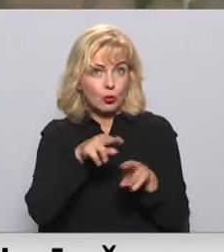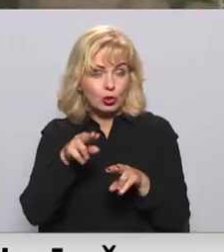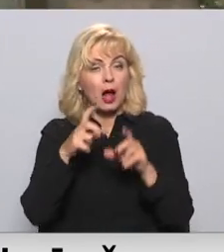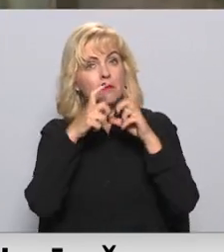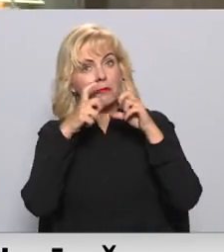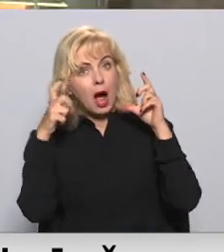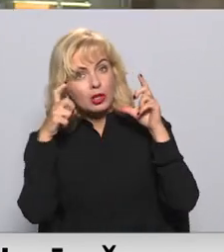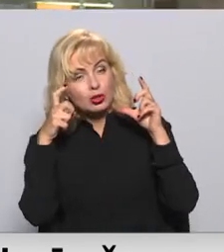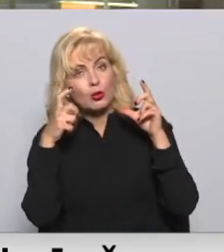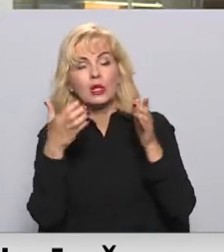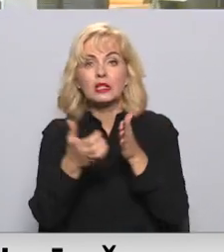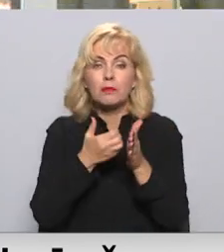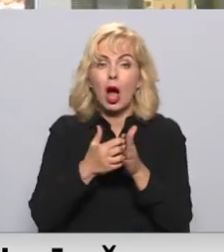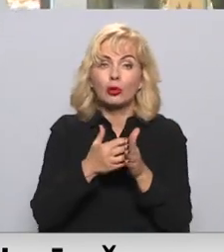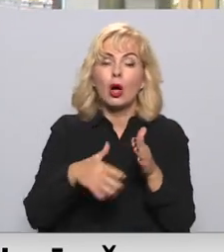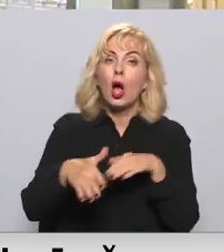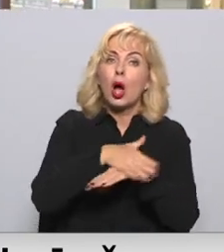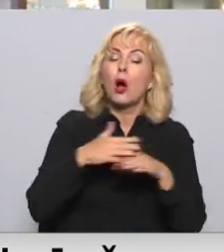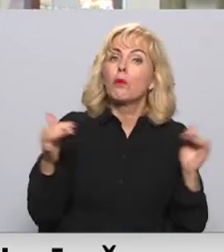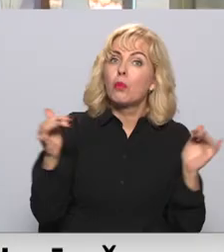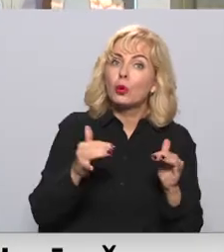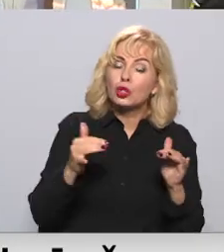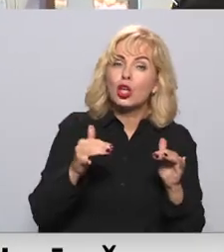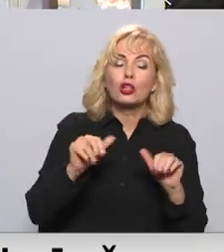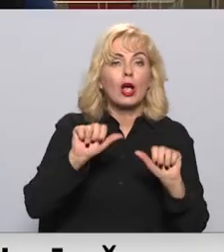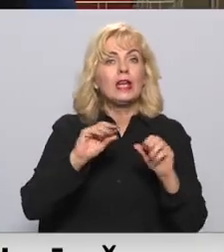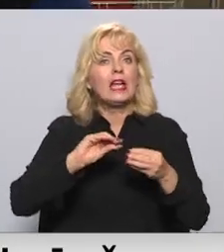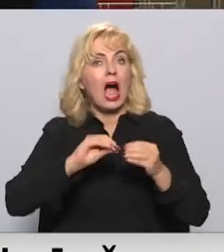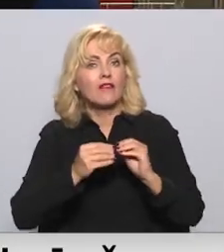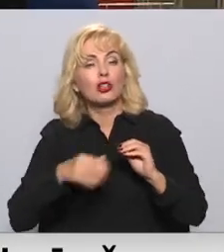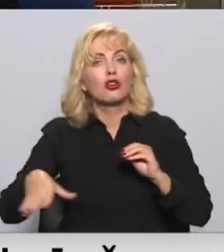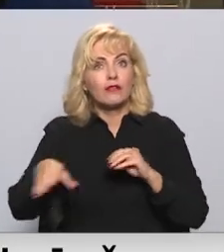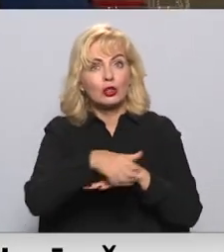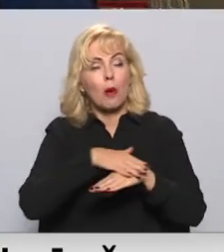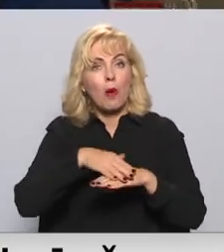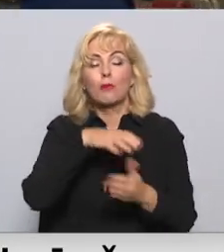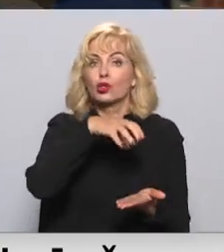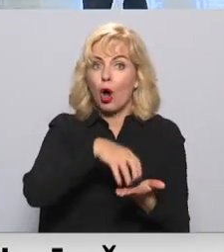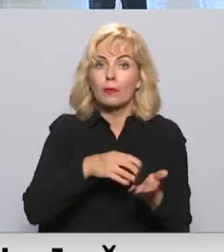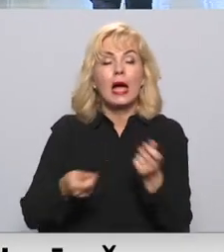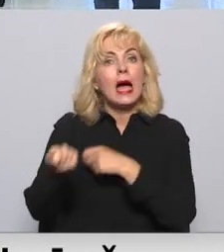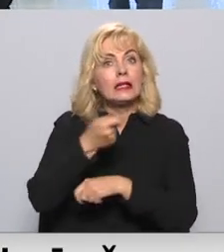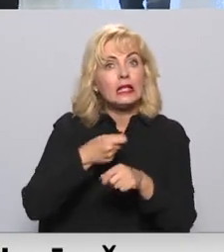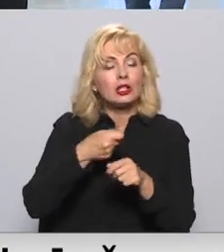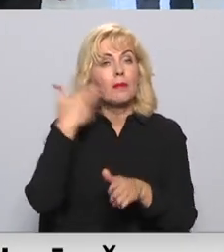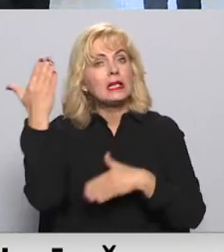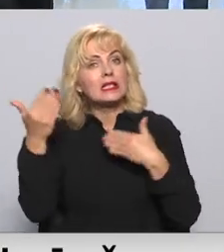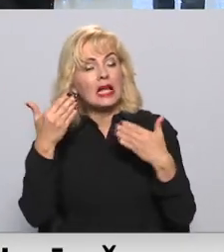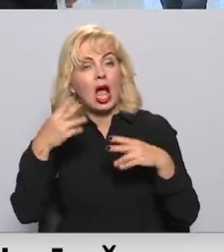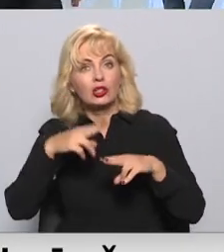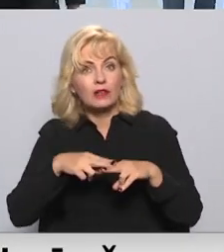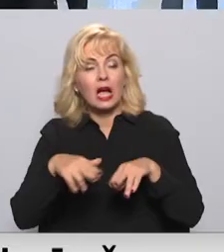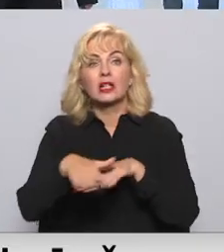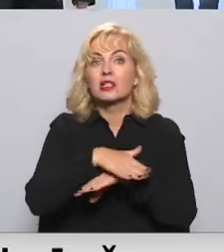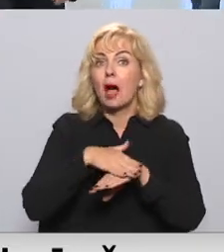valkāšanu, pulcēšanās un citu ierobežojumu ievērošanu visos publiskajos objektos, tirzniecības, izklājidas vietās un